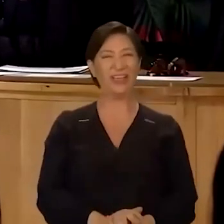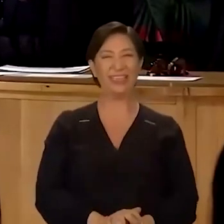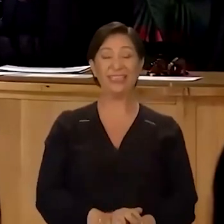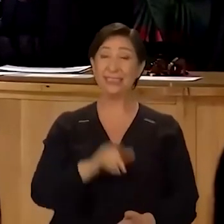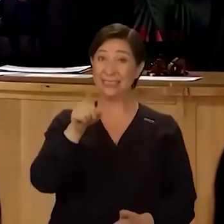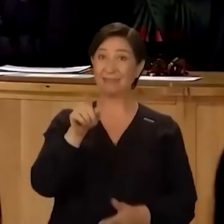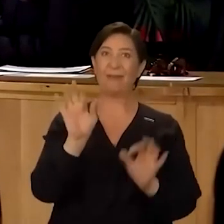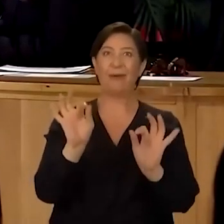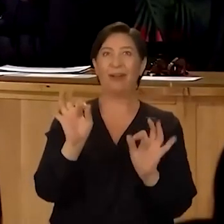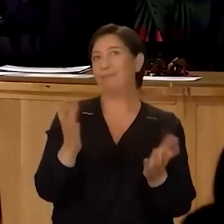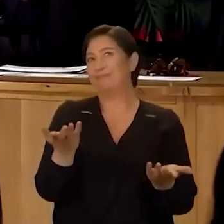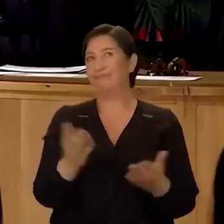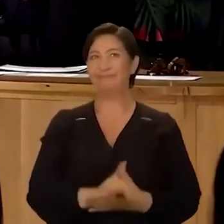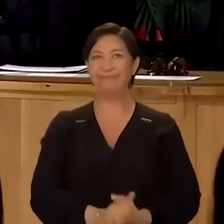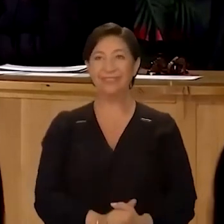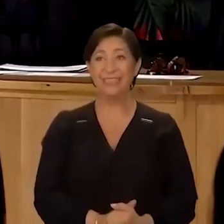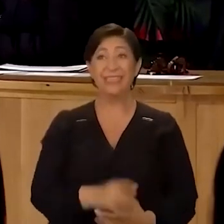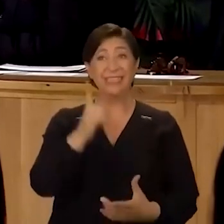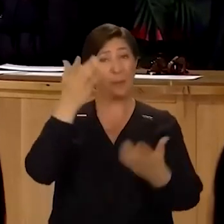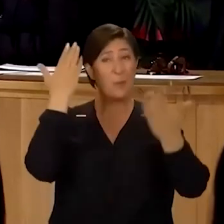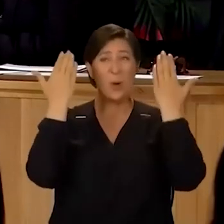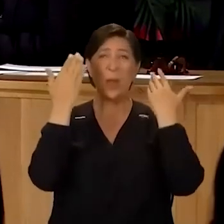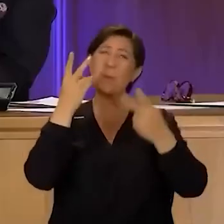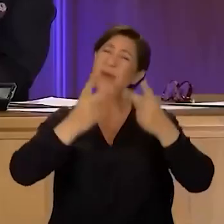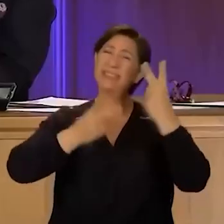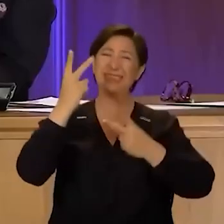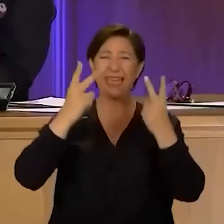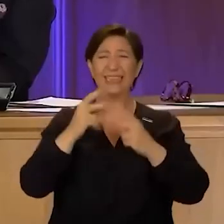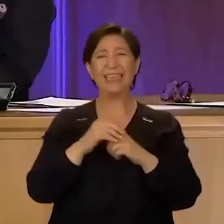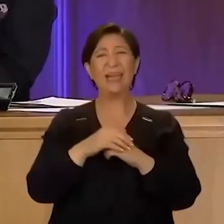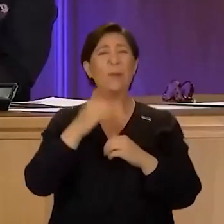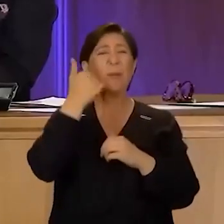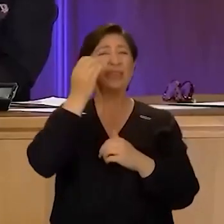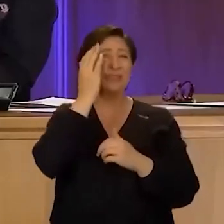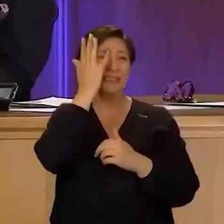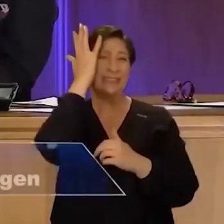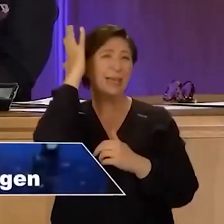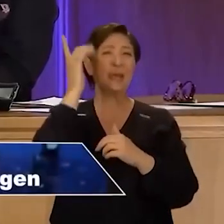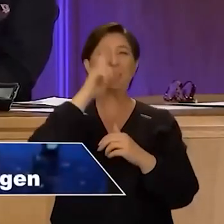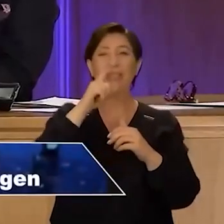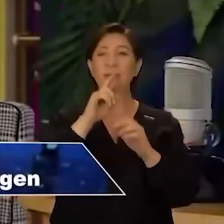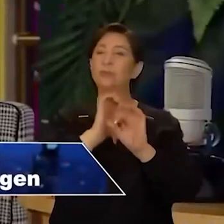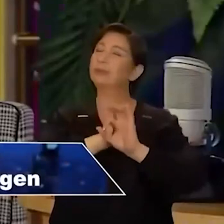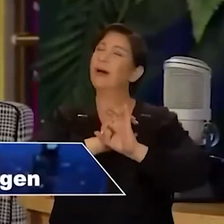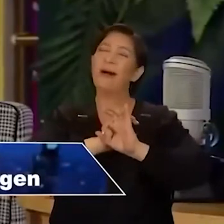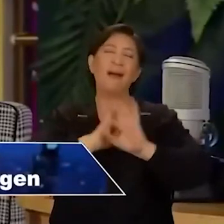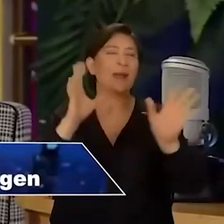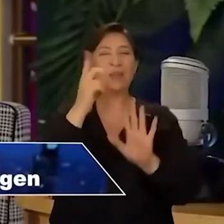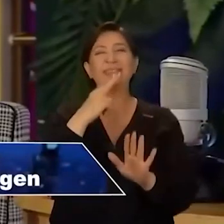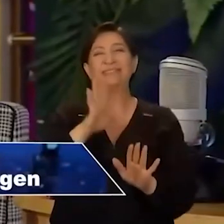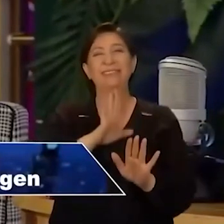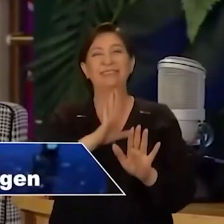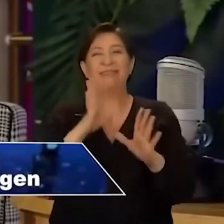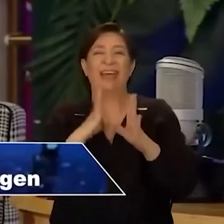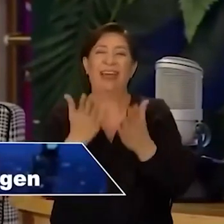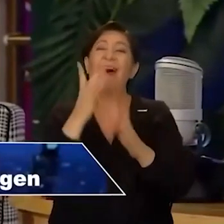Sen de öyle valla. Evet, valla. Saçlarını boyuyorum birazcık. Bazen beyazı geliyor altlardan. Şahane bir kızın var. Dibi